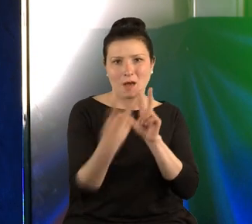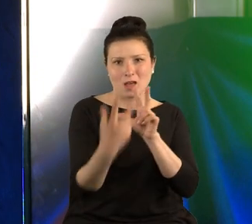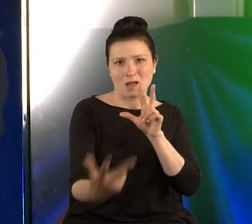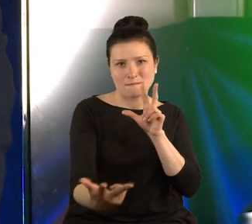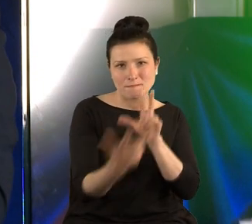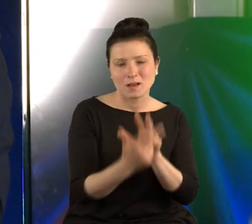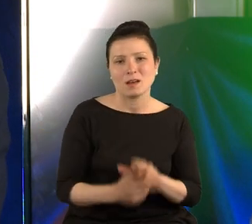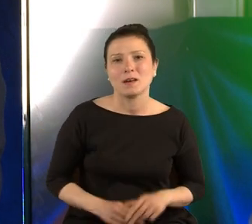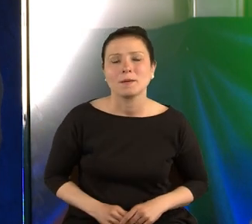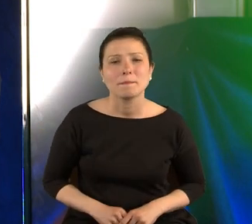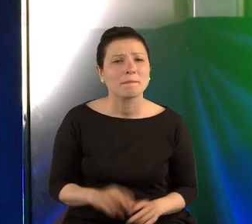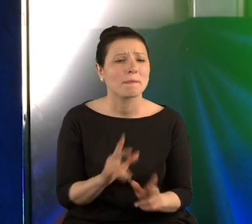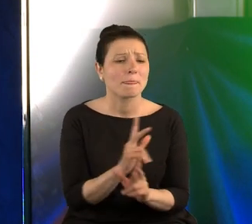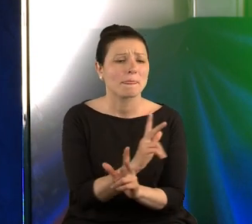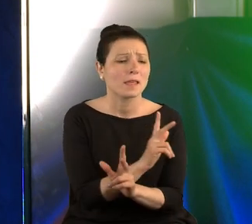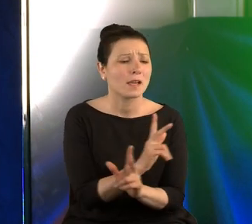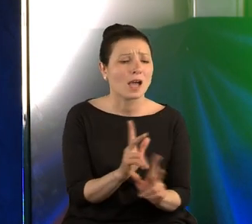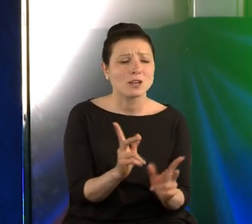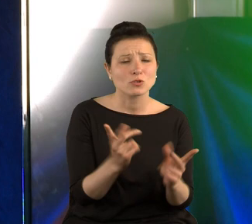Każdy organizm